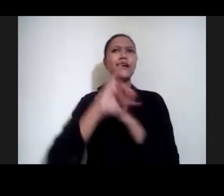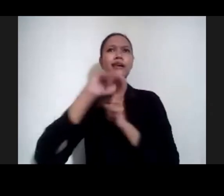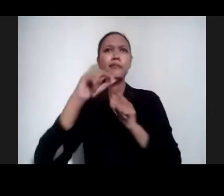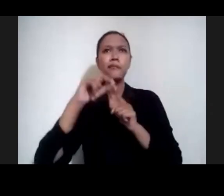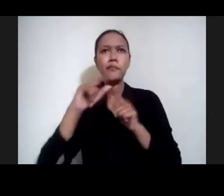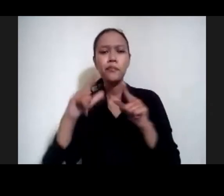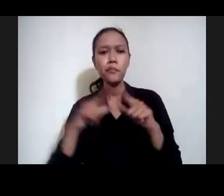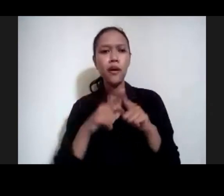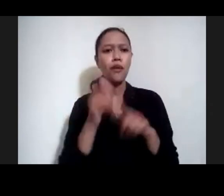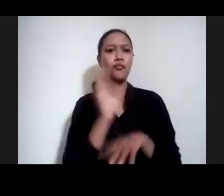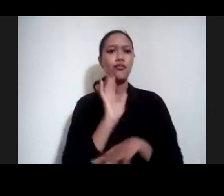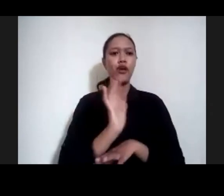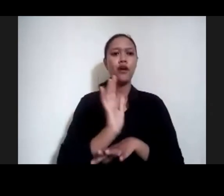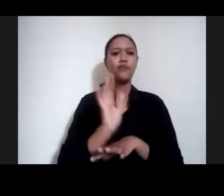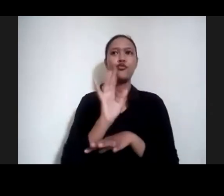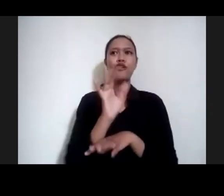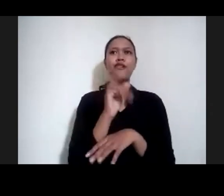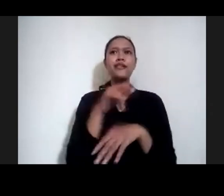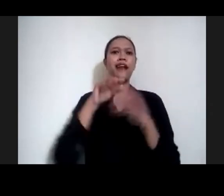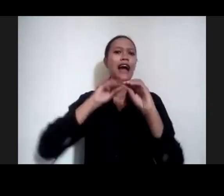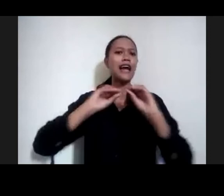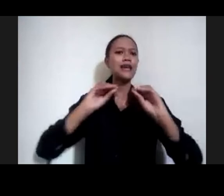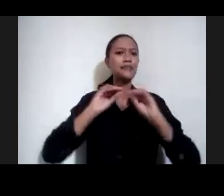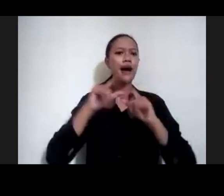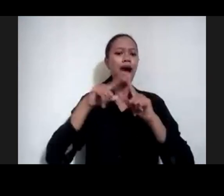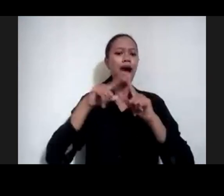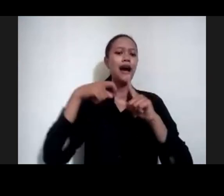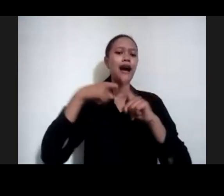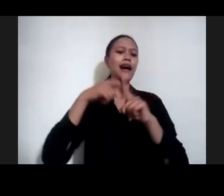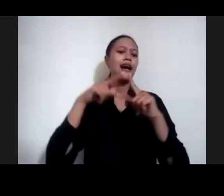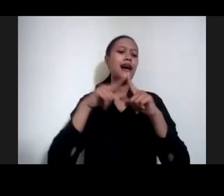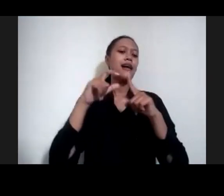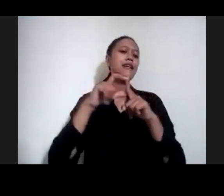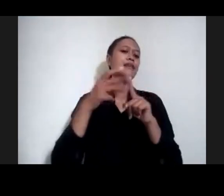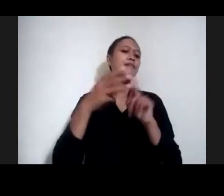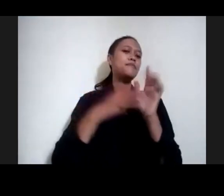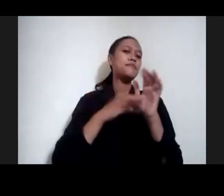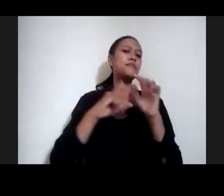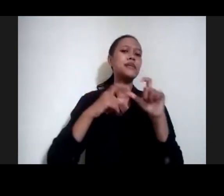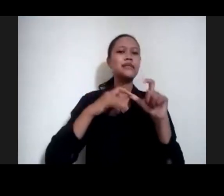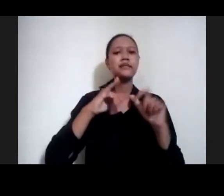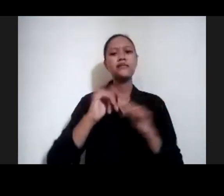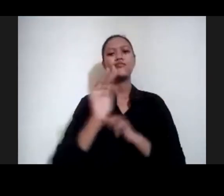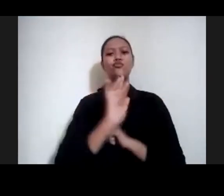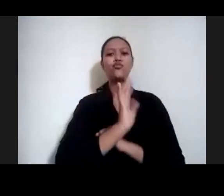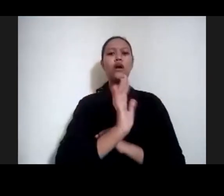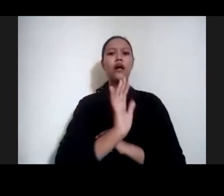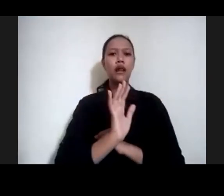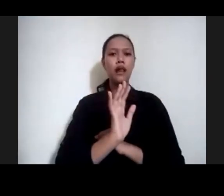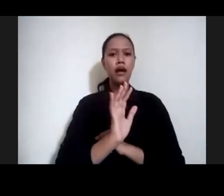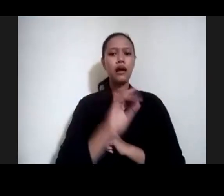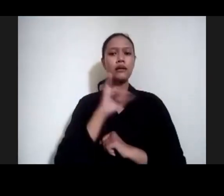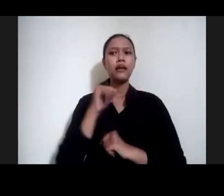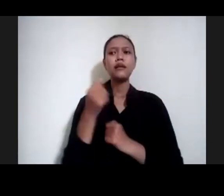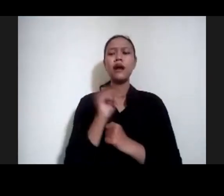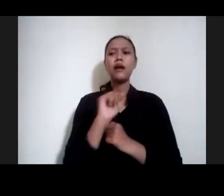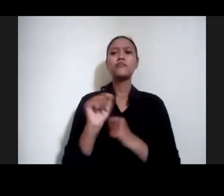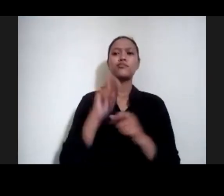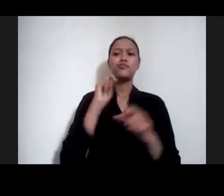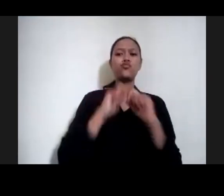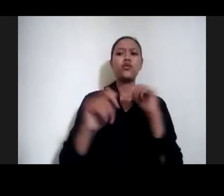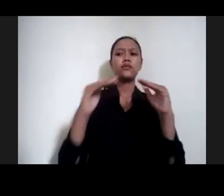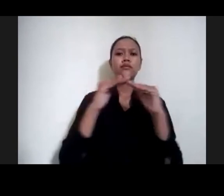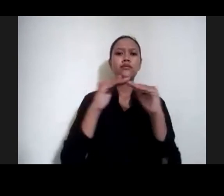bukan akademisi juga. Jadi, memang kita tidak bisa menyetarakan ini dengan